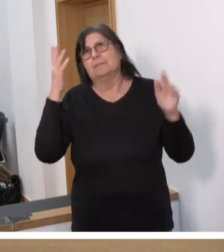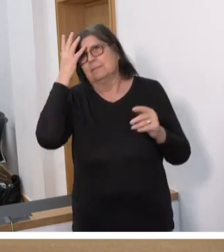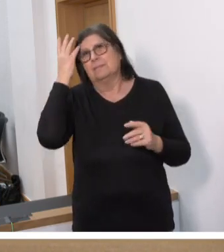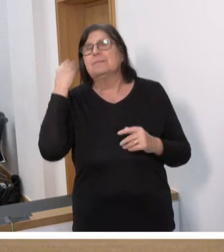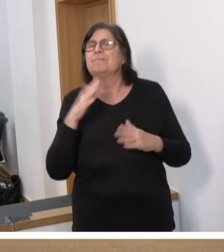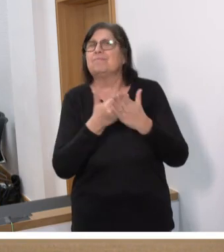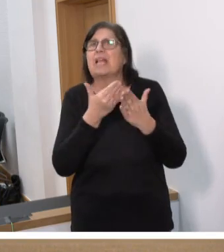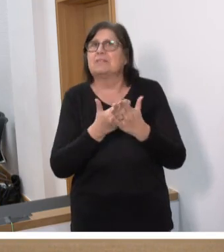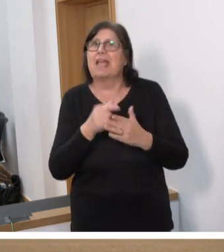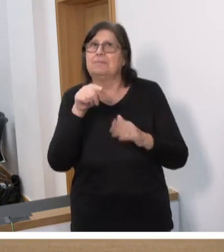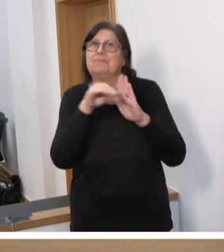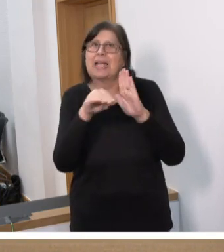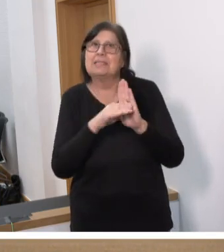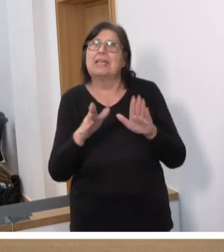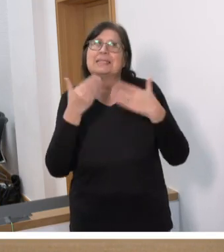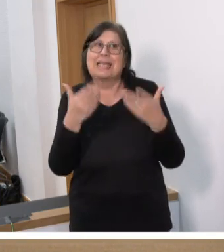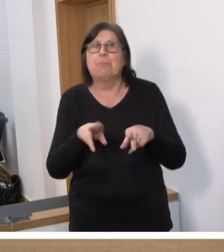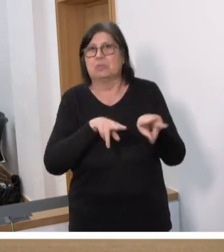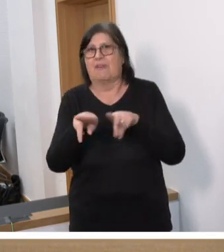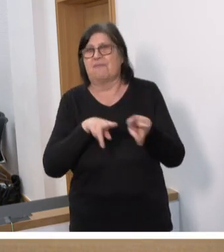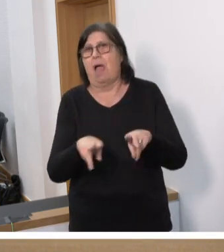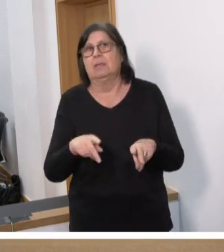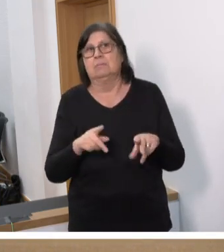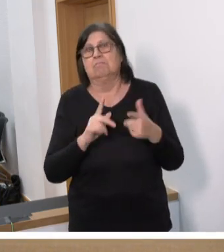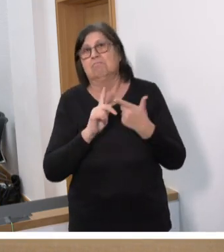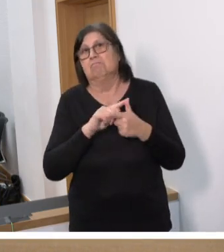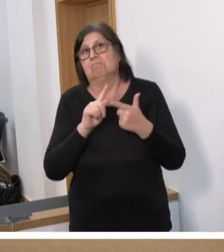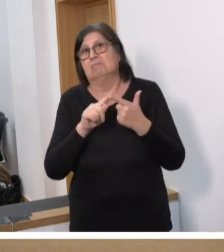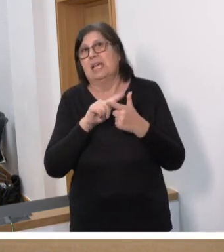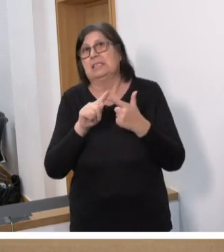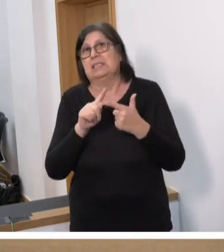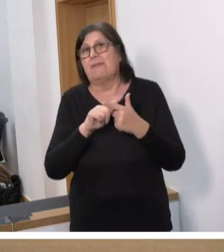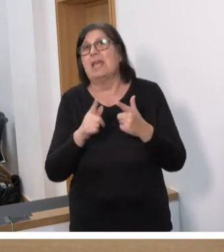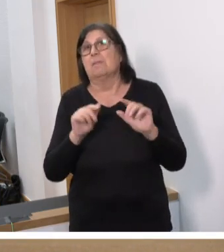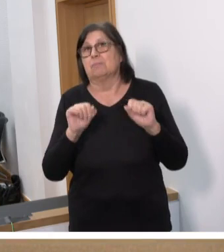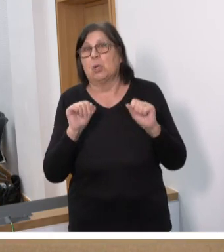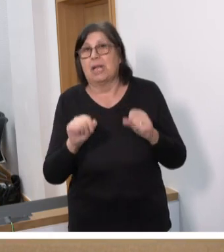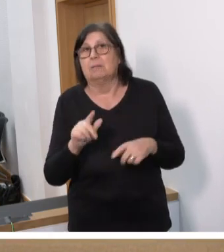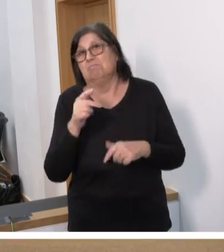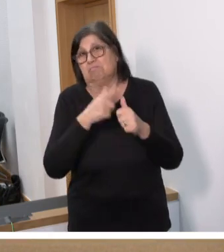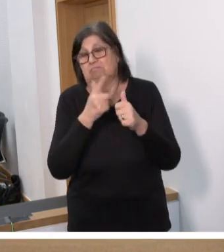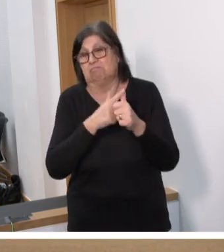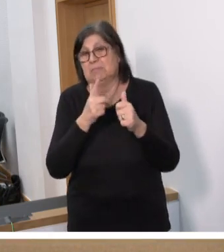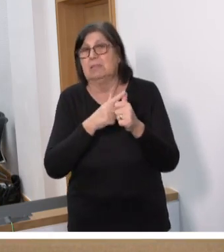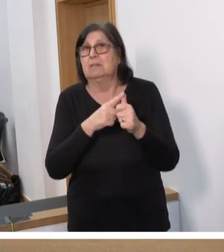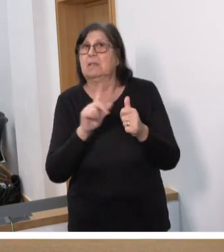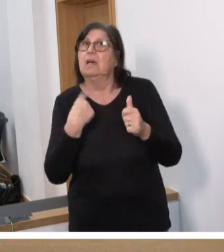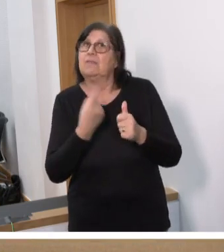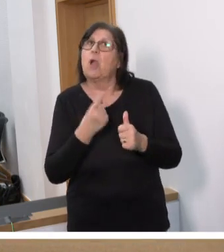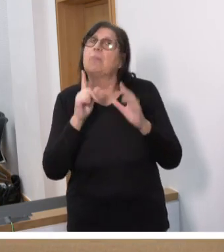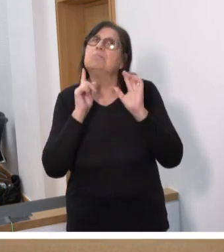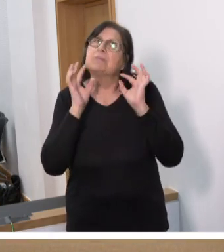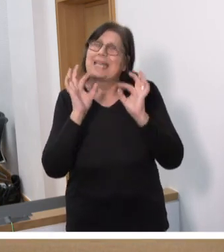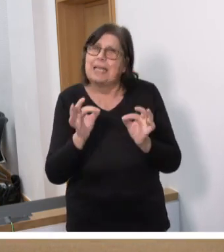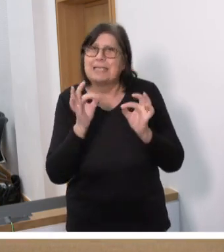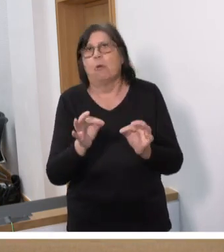Und deshalb wird dieses Gesetzgebungsverfahren zwei Gelegenheiten bieten. Das eine ist, dass wir uns über konkrete Dinge unterhalten. Wir